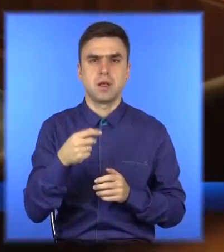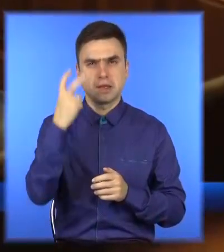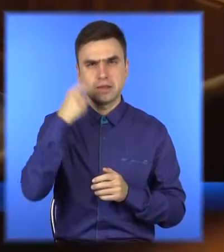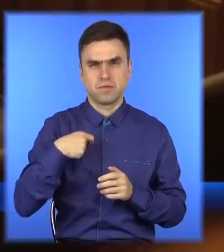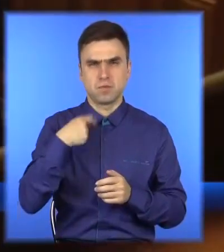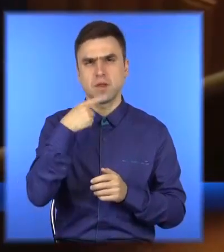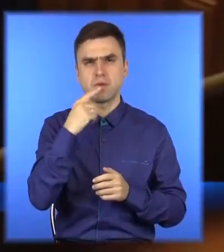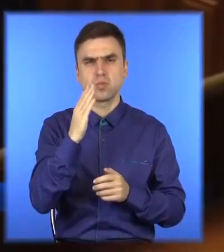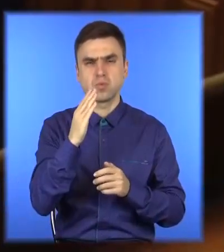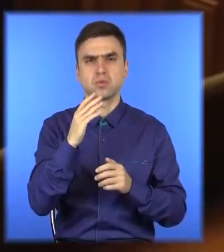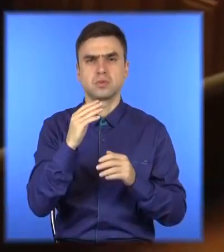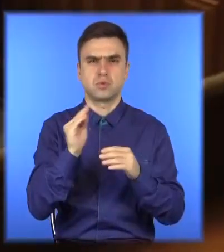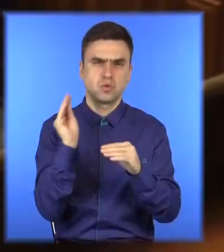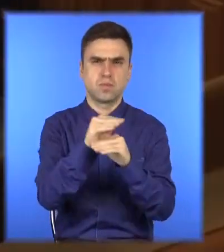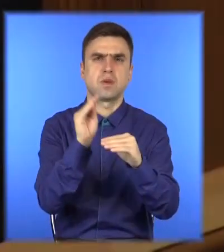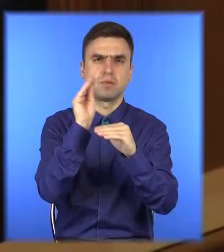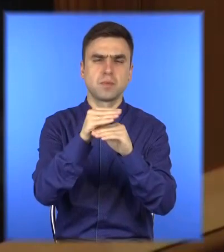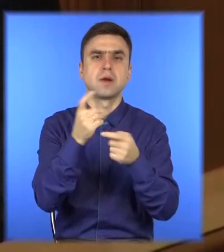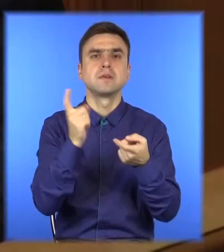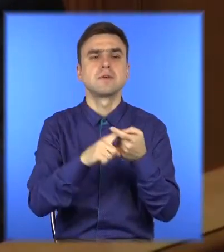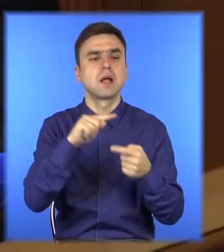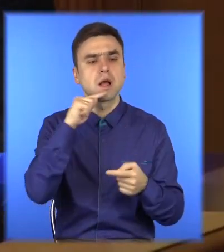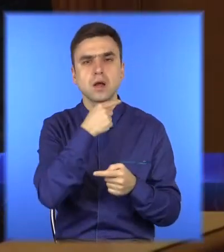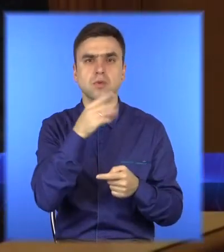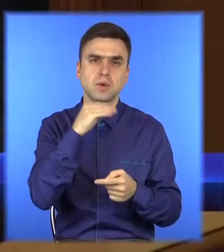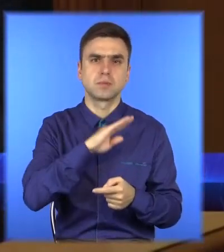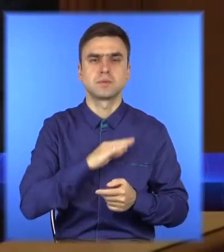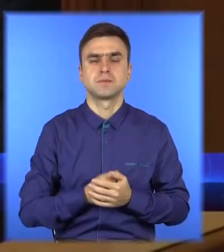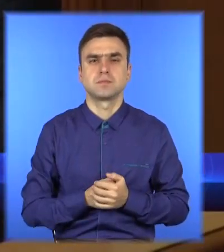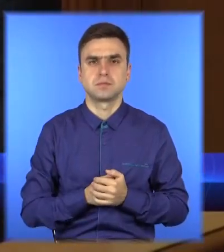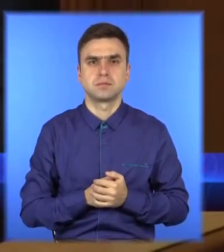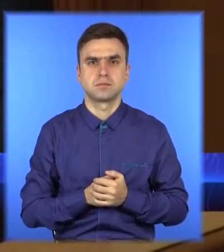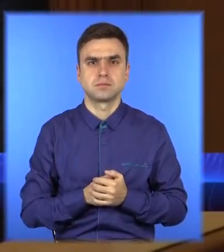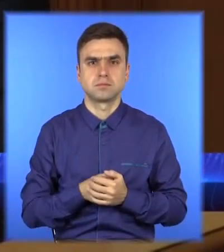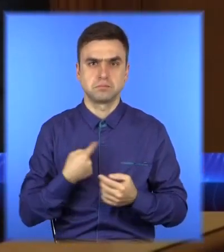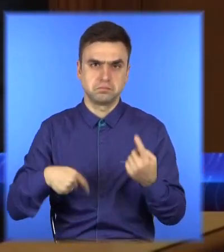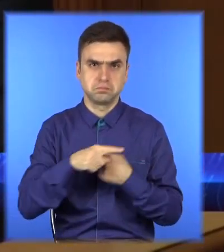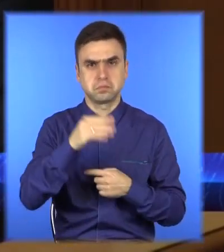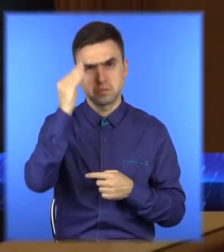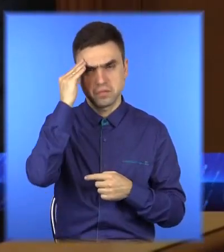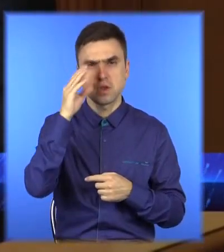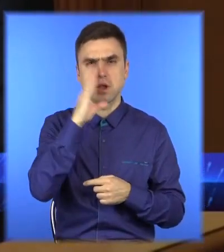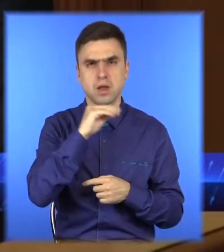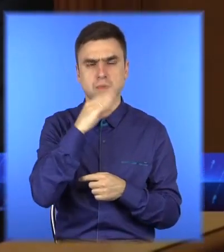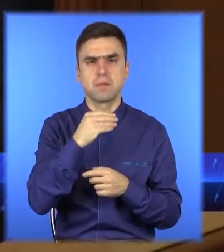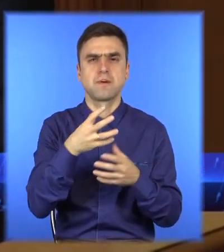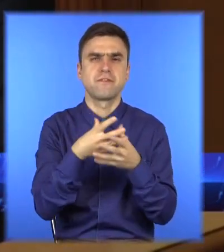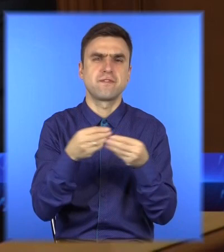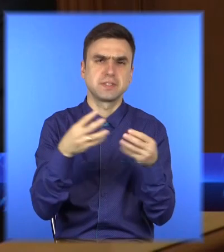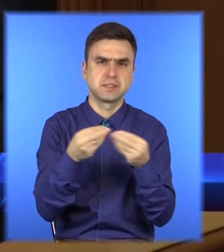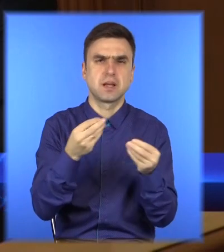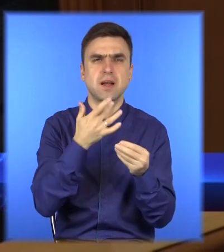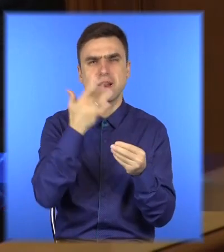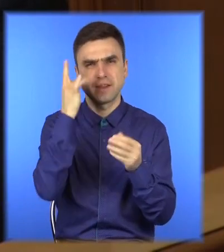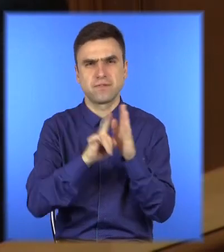-го. Але тут усе залежить від економіки. І ми вважаємо, що є всі можливості із другого кварталу встановити